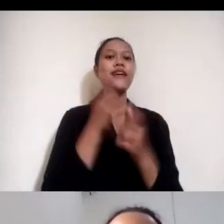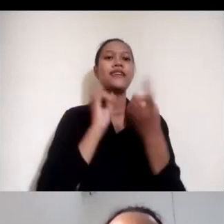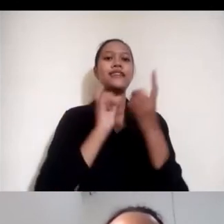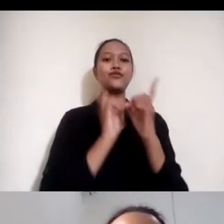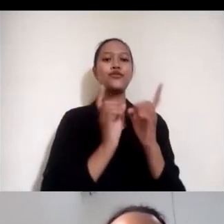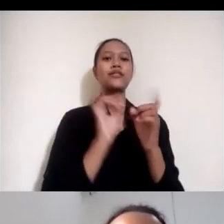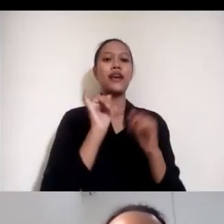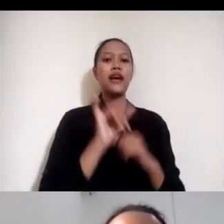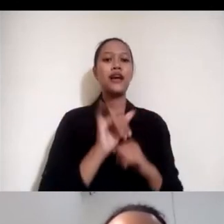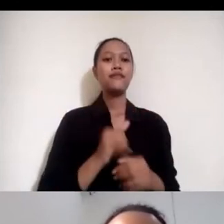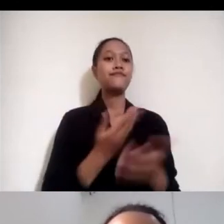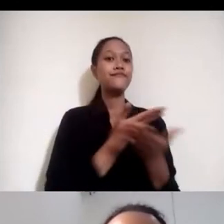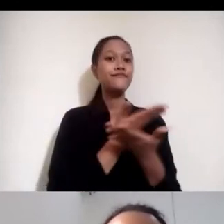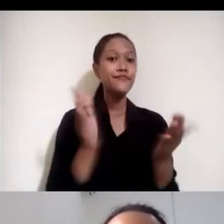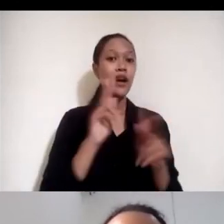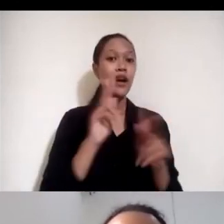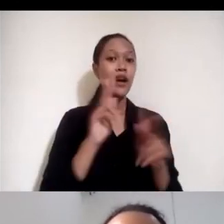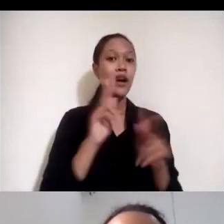-teman kalau ada pertanyaan